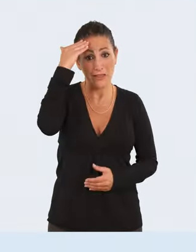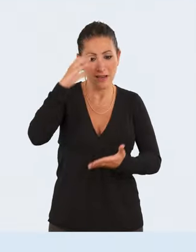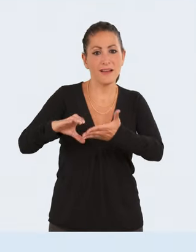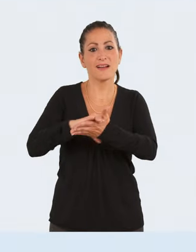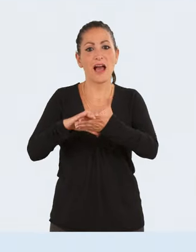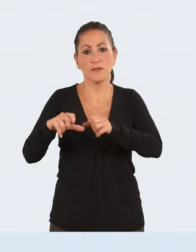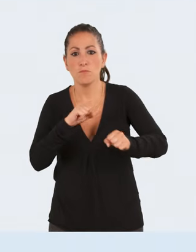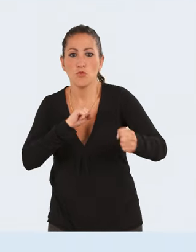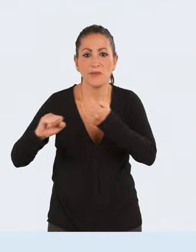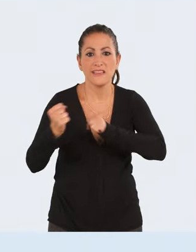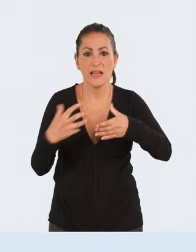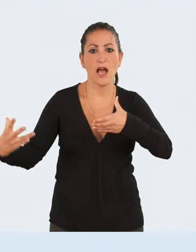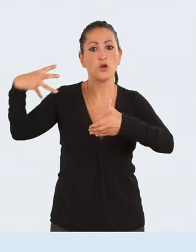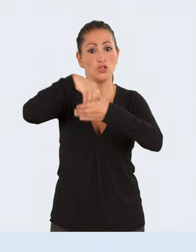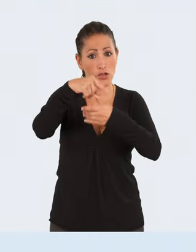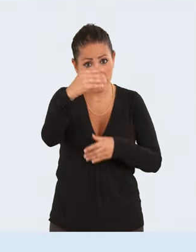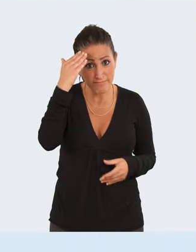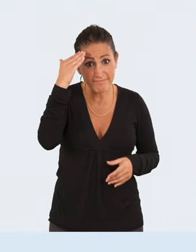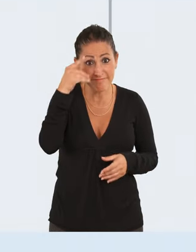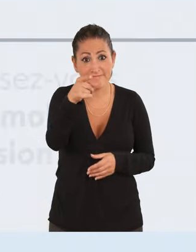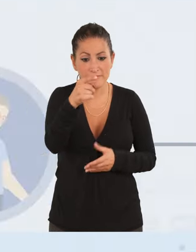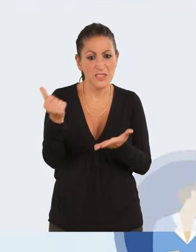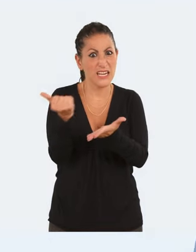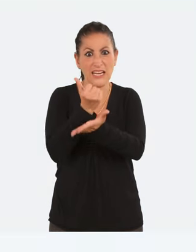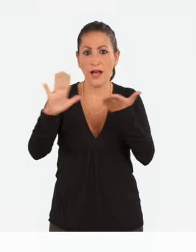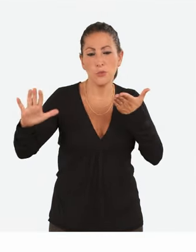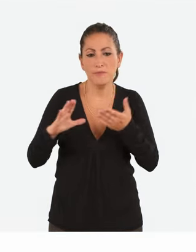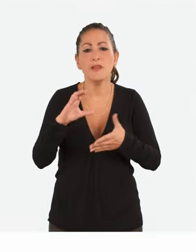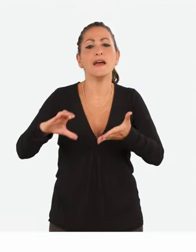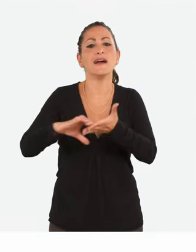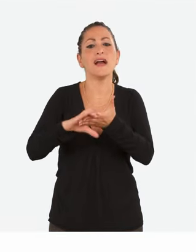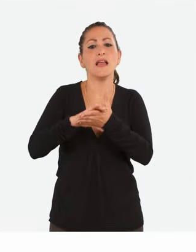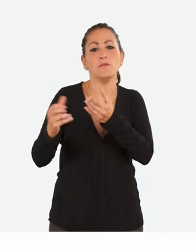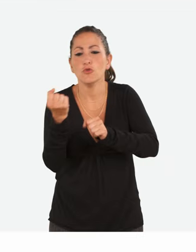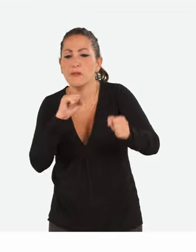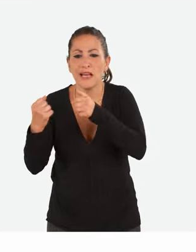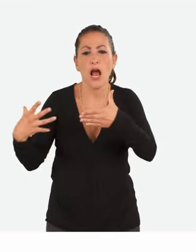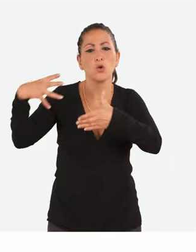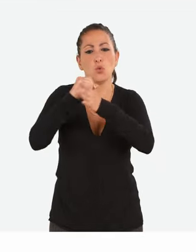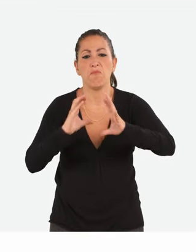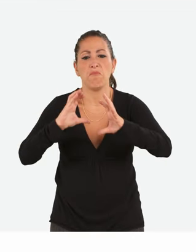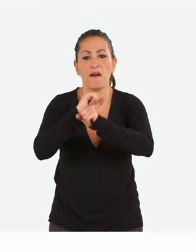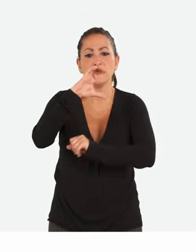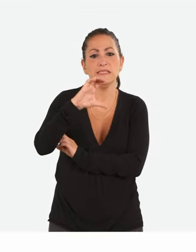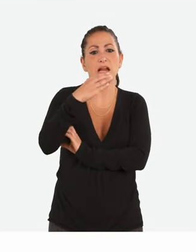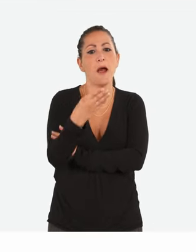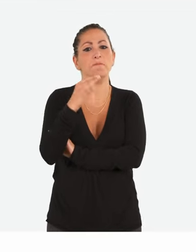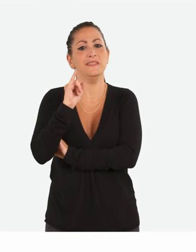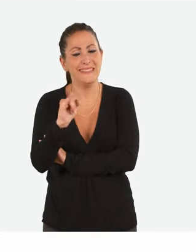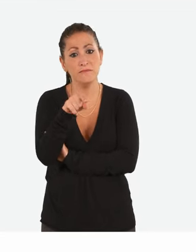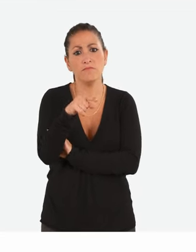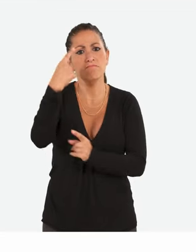Connaissez-vous la carte mobilité inclusion ? Gratuite, la carte mobilité inclusion, dite